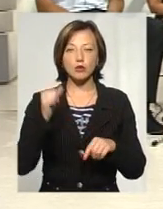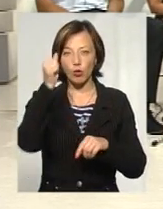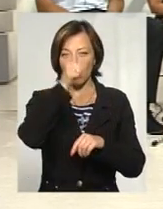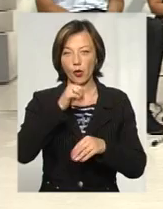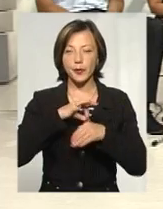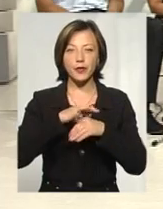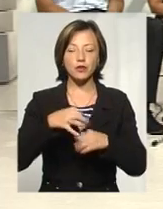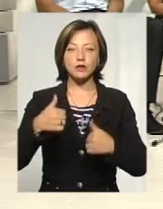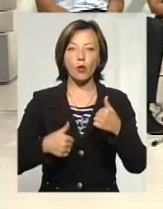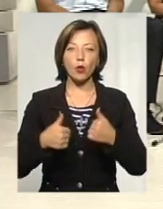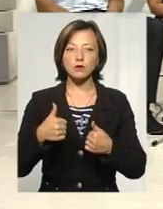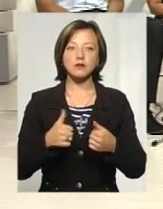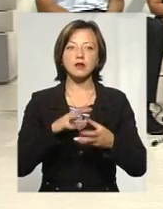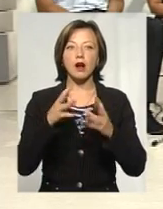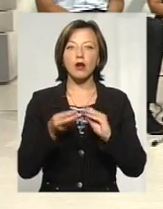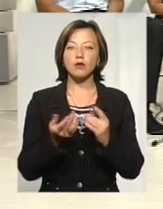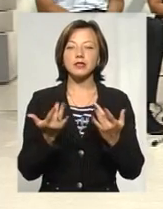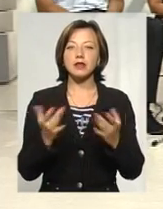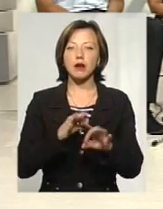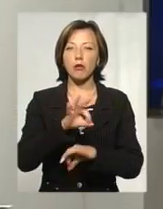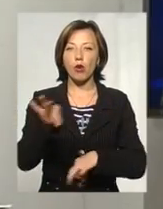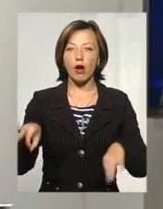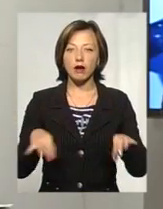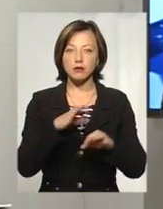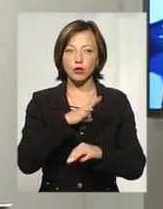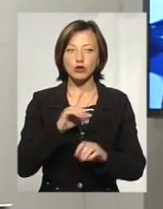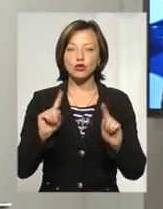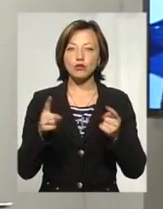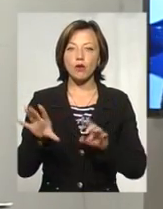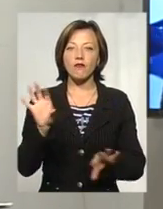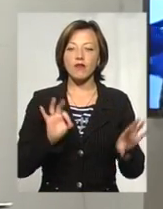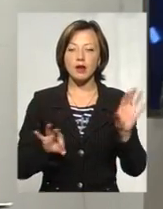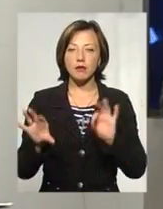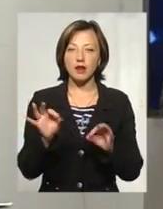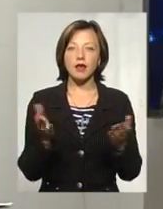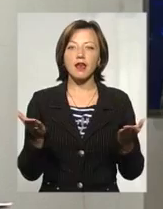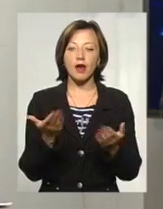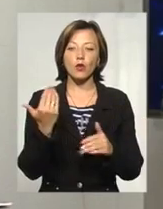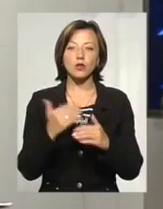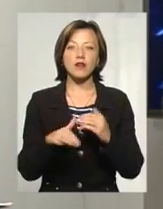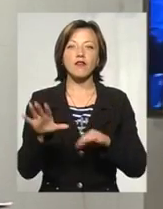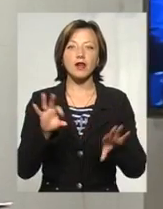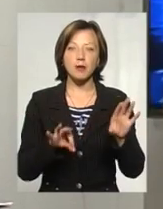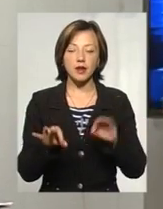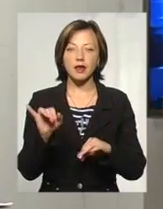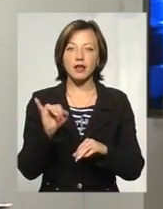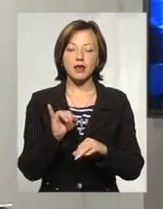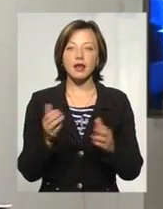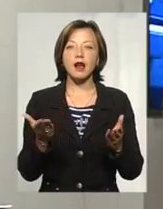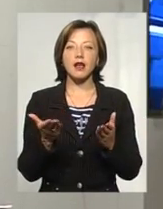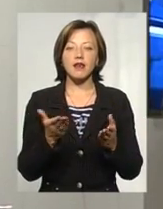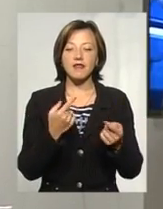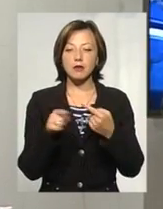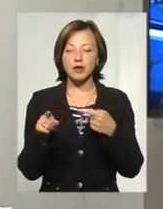проходив конкурс, скільки загалом було проєктів, чому вибрані ті, які вибрані, і які